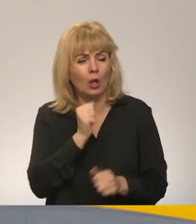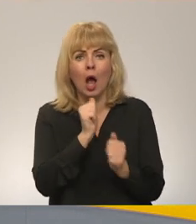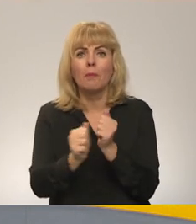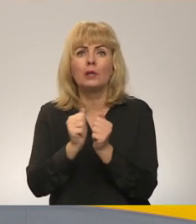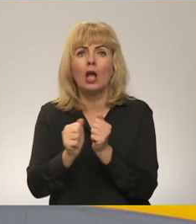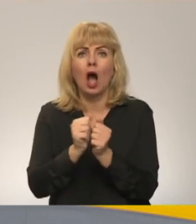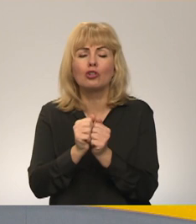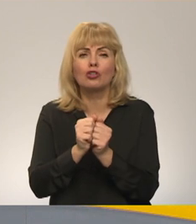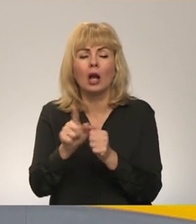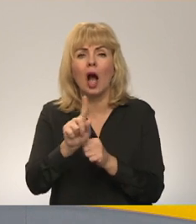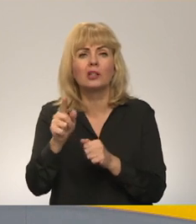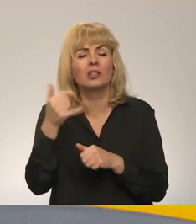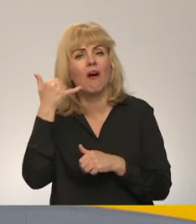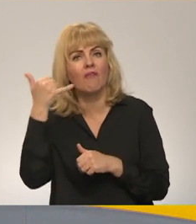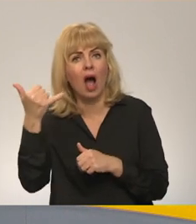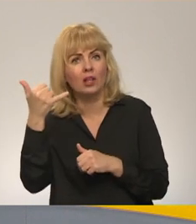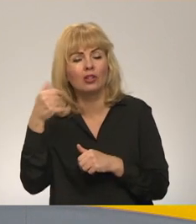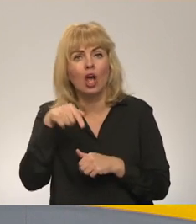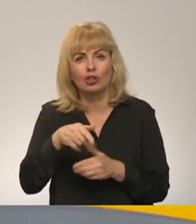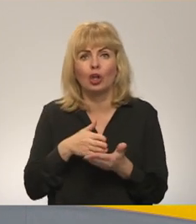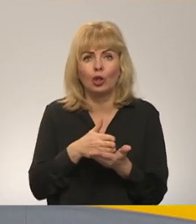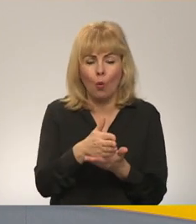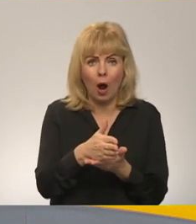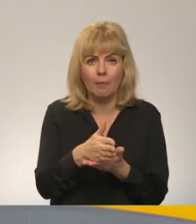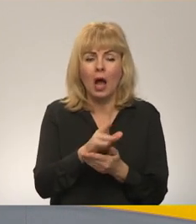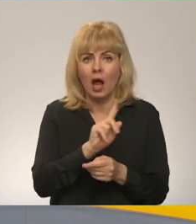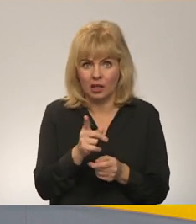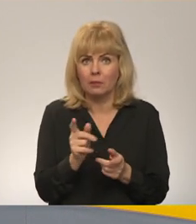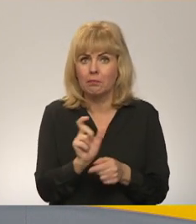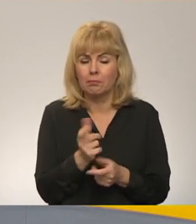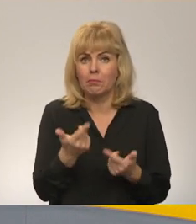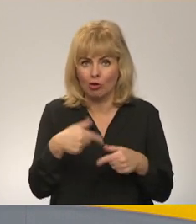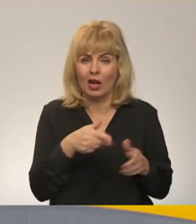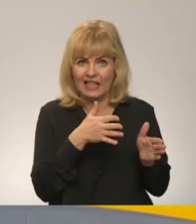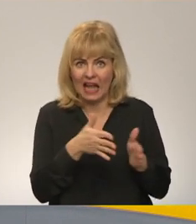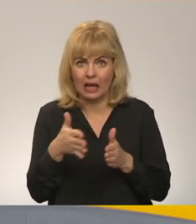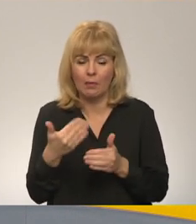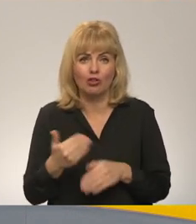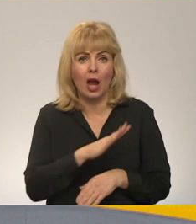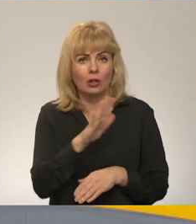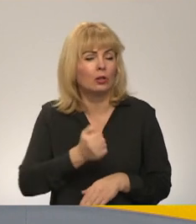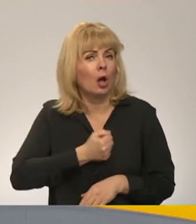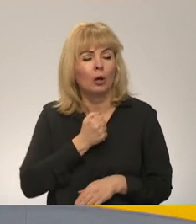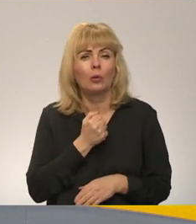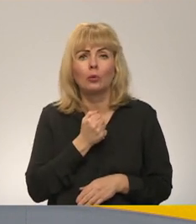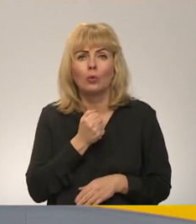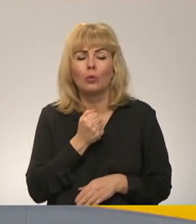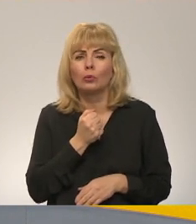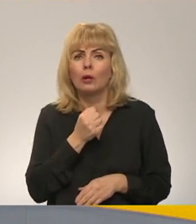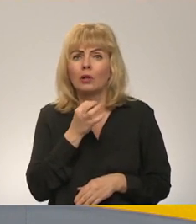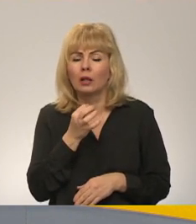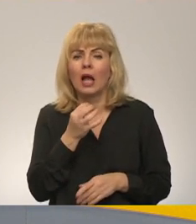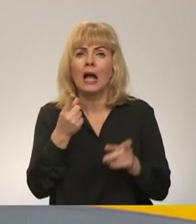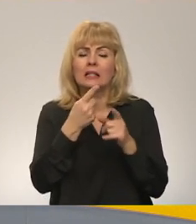līnijas vai arī šī joma ir ietekmēta šajā dienā? Grūti komentē, tādas ziņas pienāktā